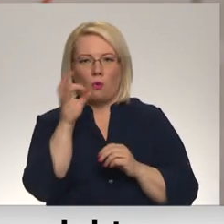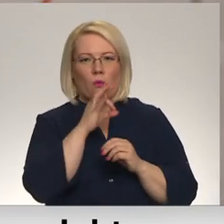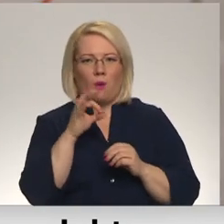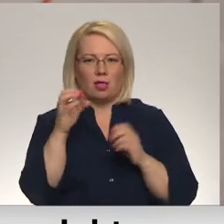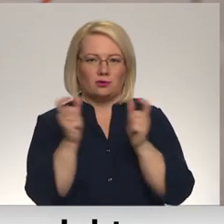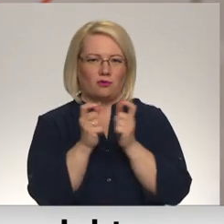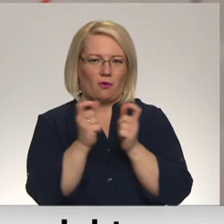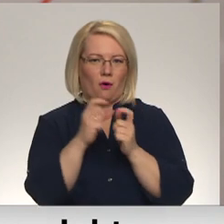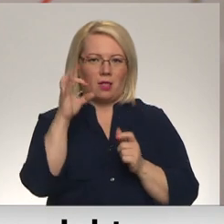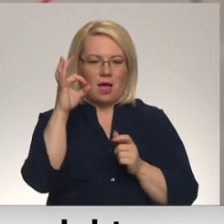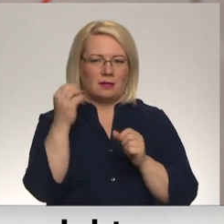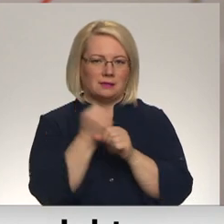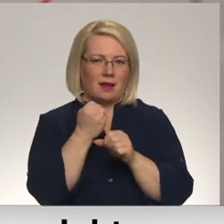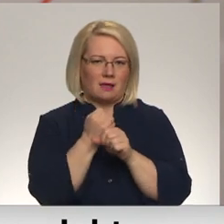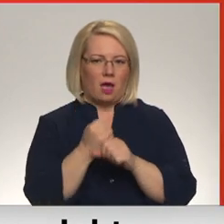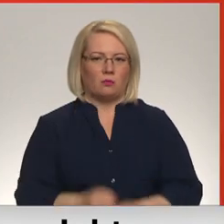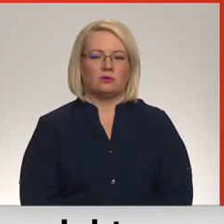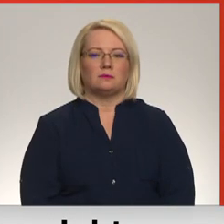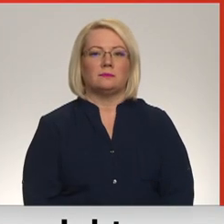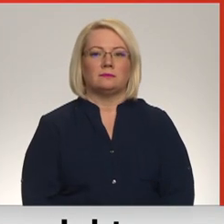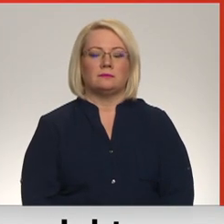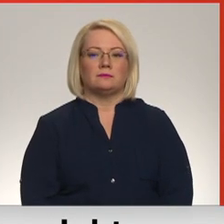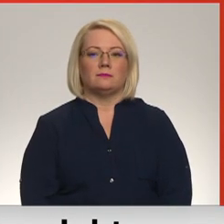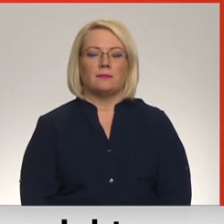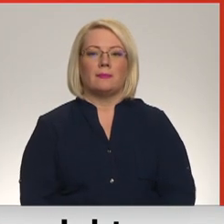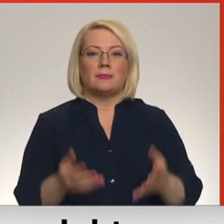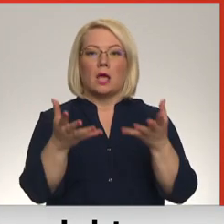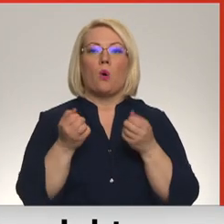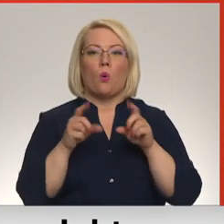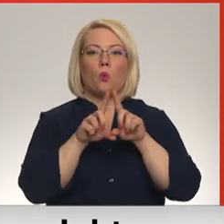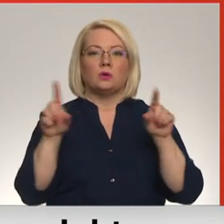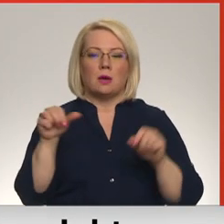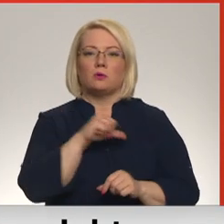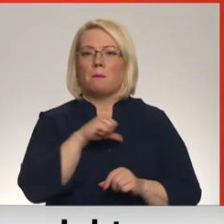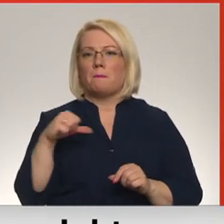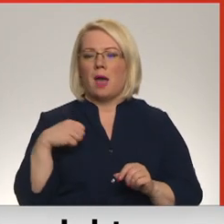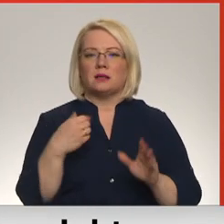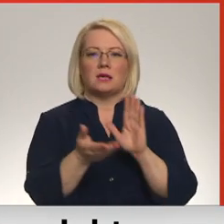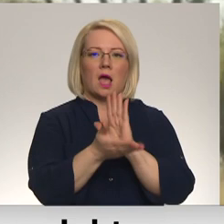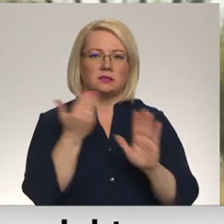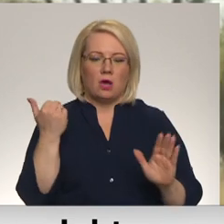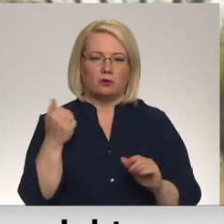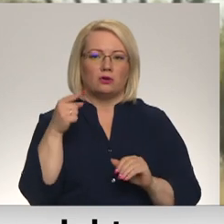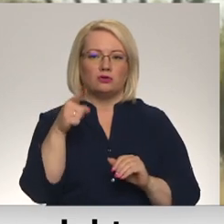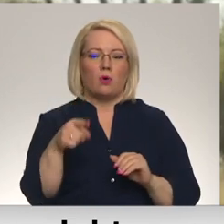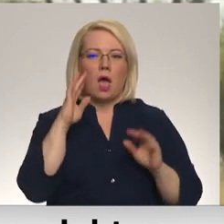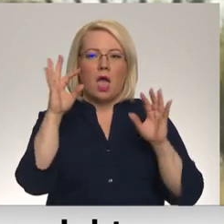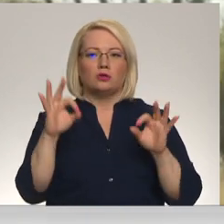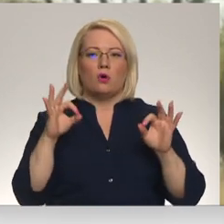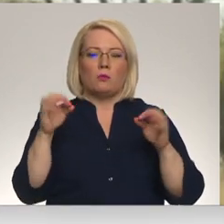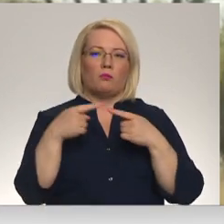Simo šokolādes izstrādājās. Uzņēmums pats ir atsaucis šavu šotie aizdomīgo